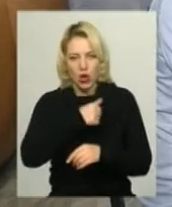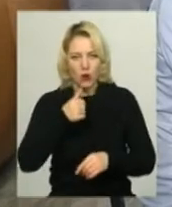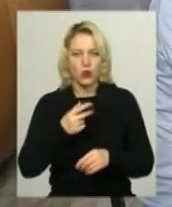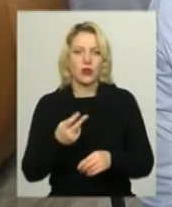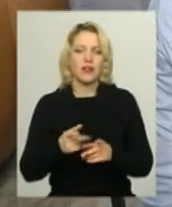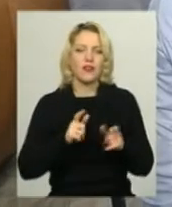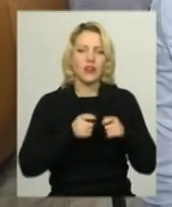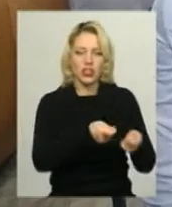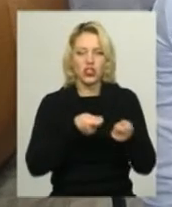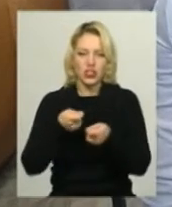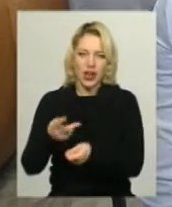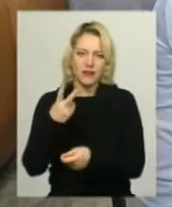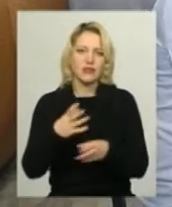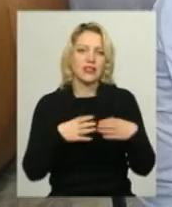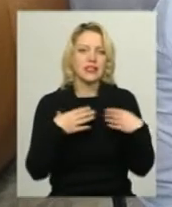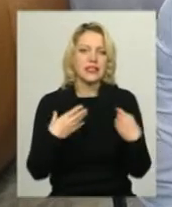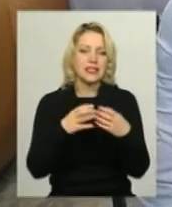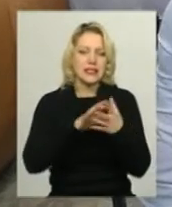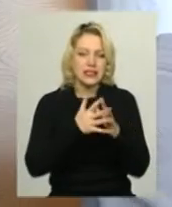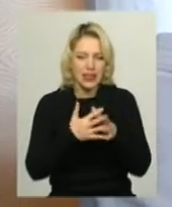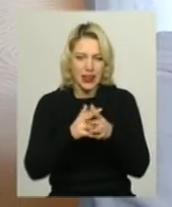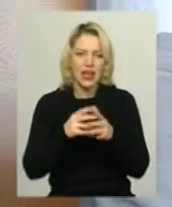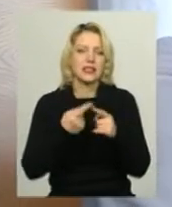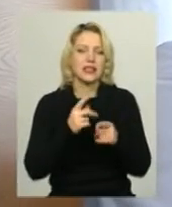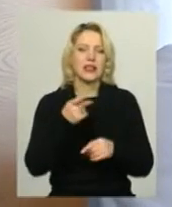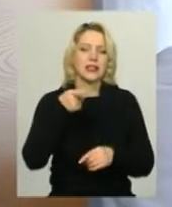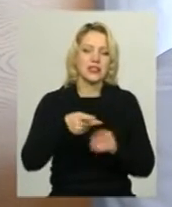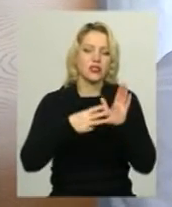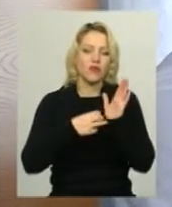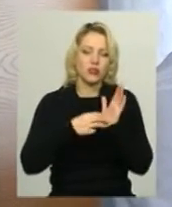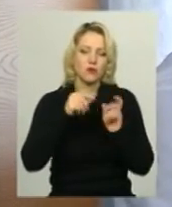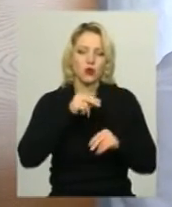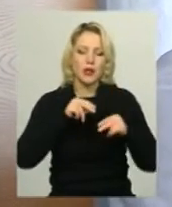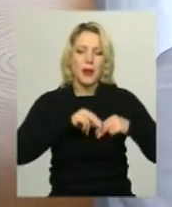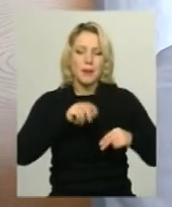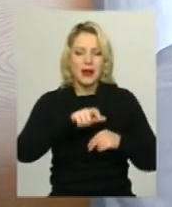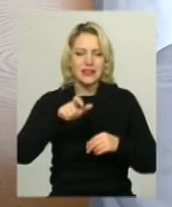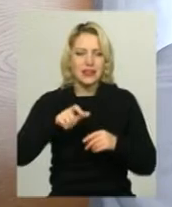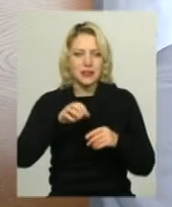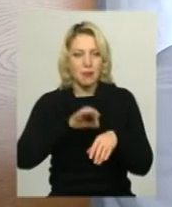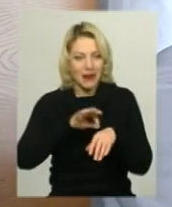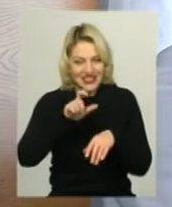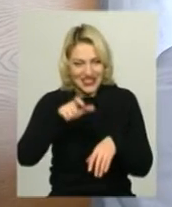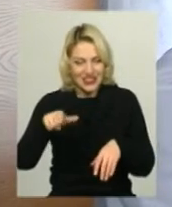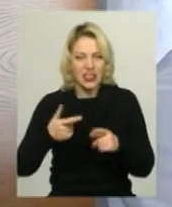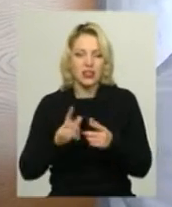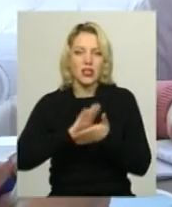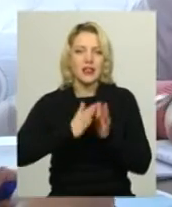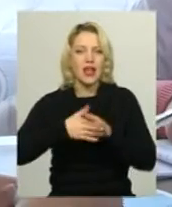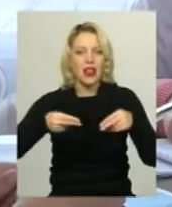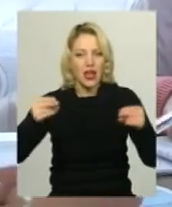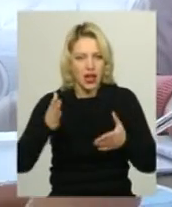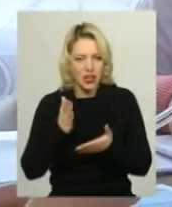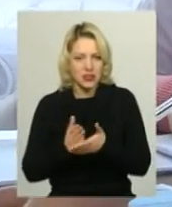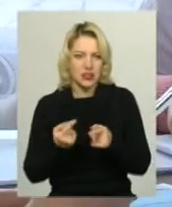у два села, які за нею закріплені. А це 1800 пацієнтів, які уклали з Інною Будовською декларацією. За її словами,